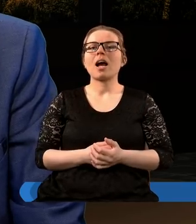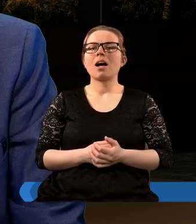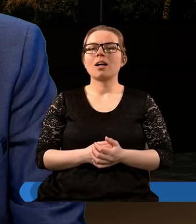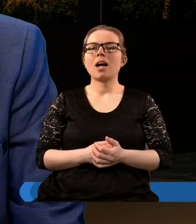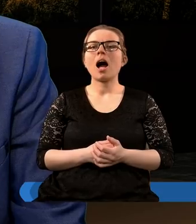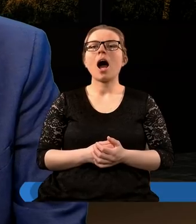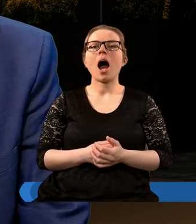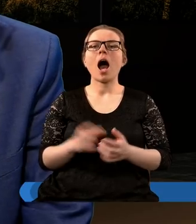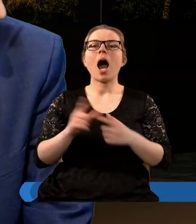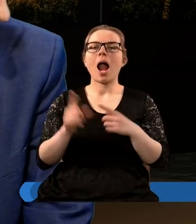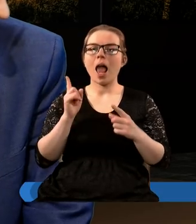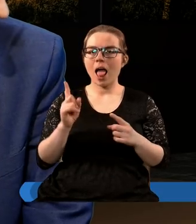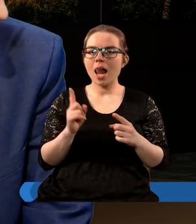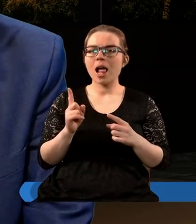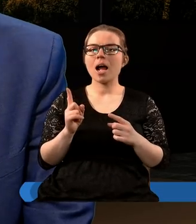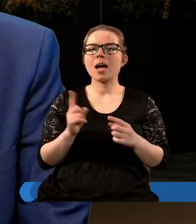ale